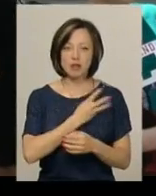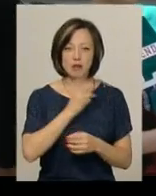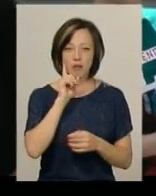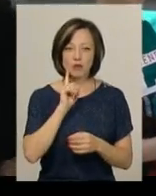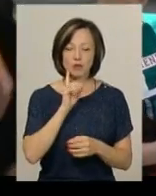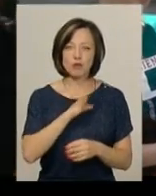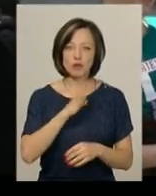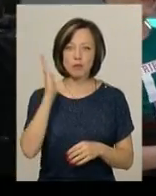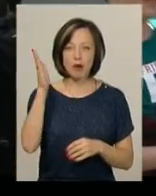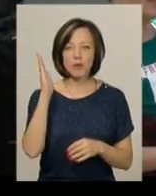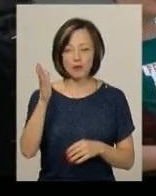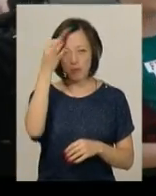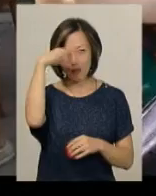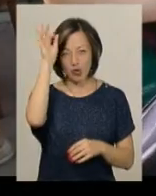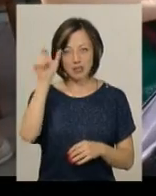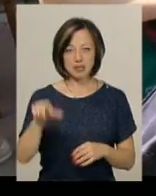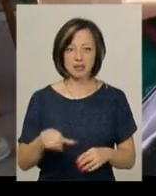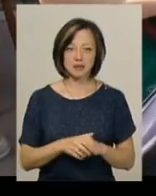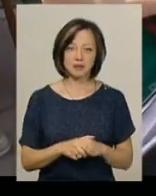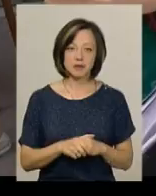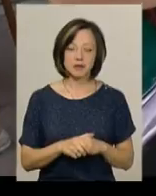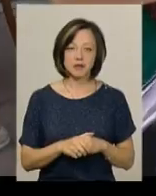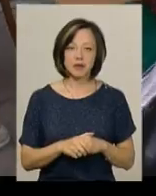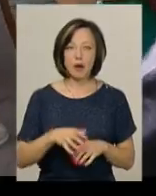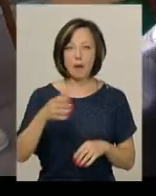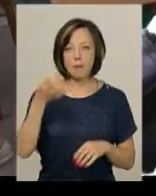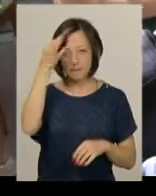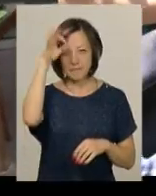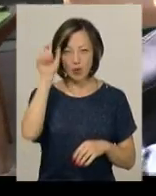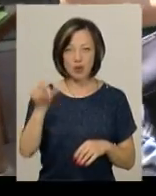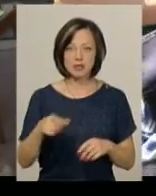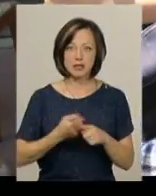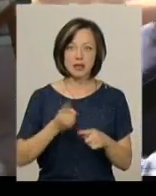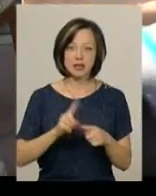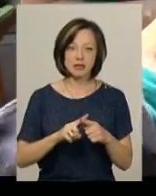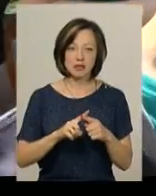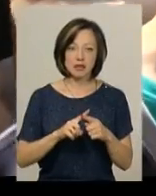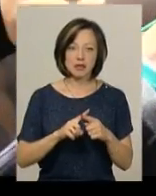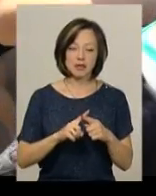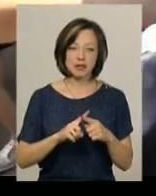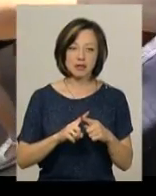ще бажання бути в майбутньому поліцейським. Поліцейські – це